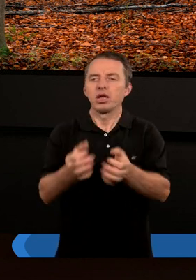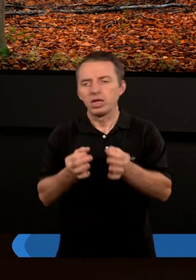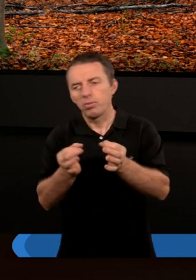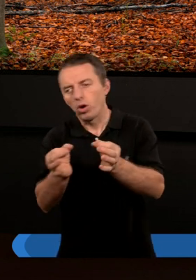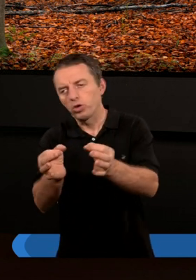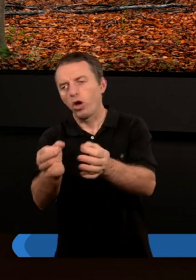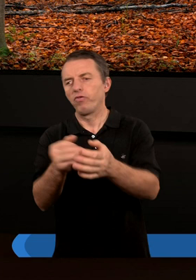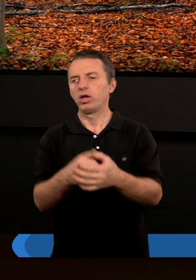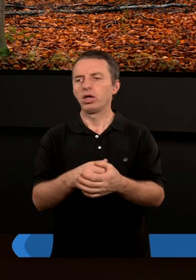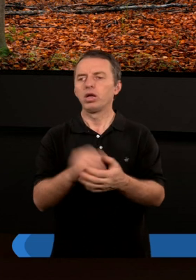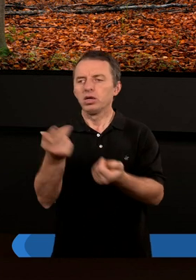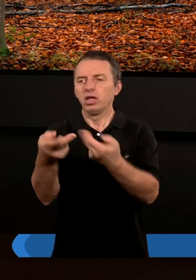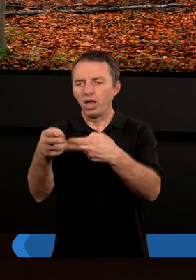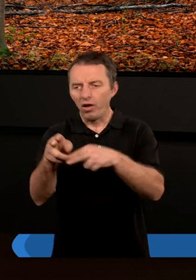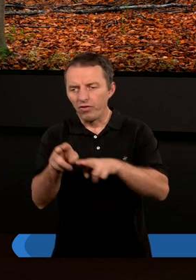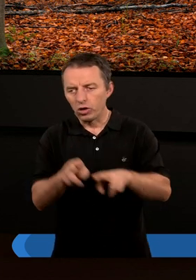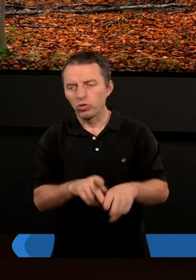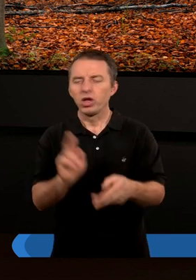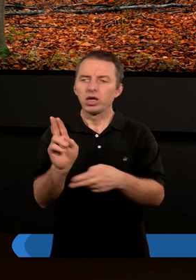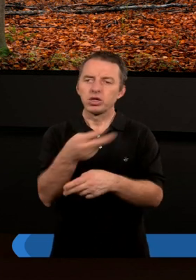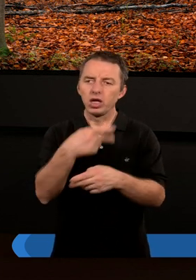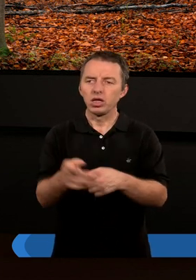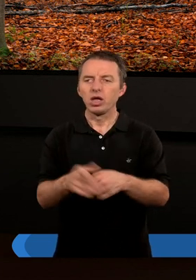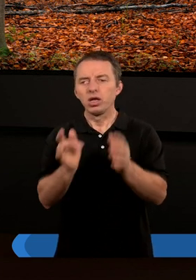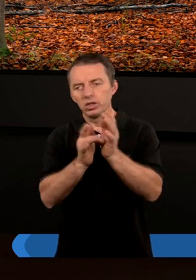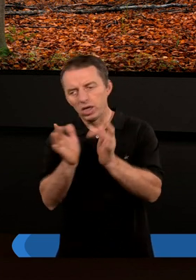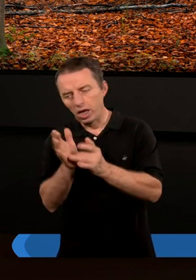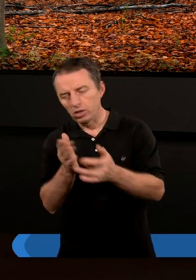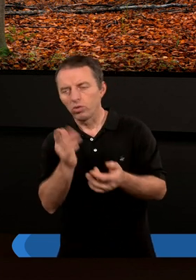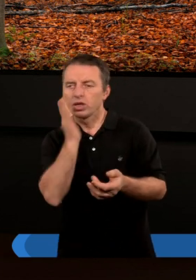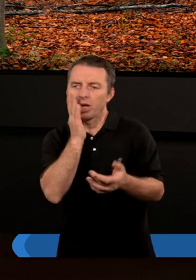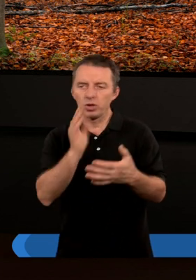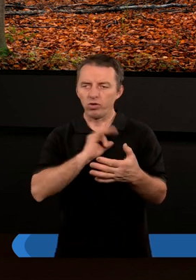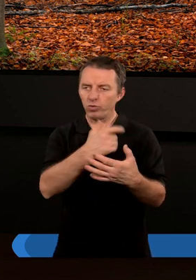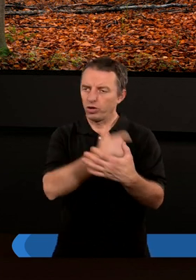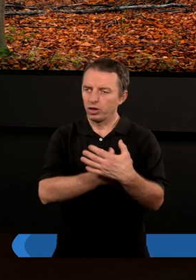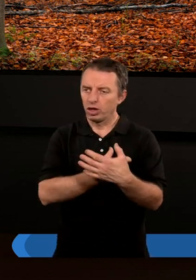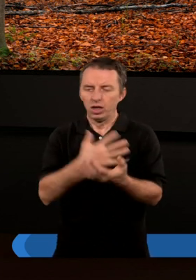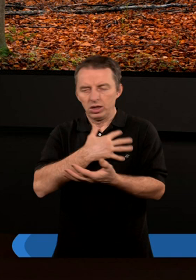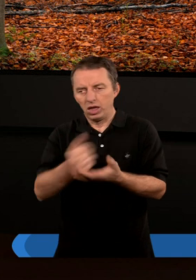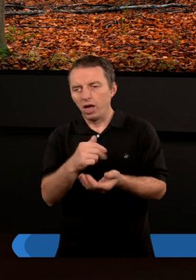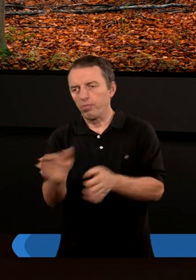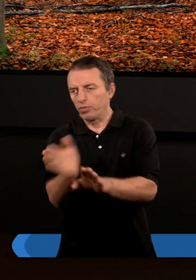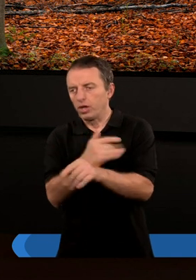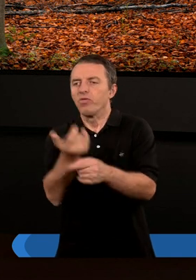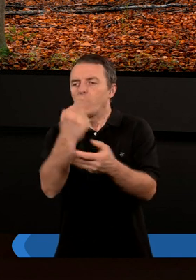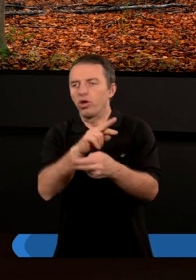jakiś wypadek będzie samochodowy. Kiedy się nawróciłem, kiedy Jezus Chrystus zamieszkał w moim sercu, to strach